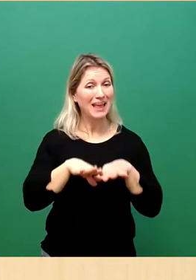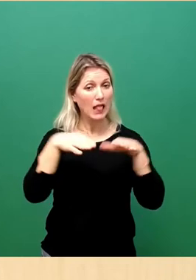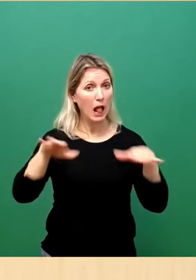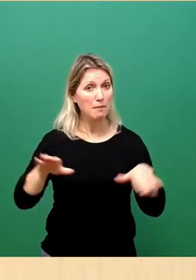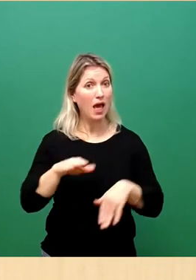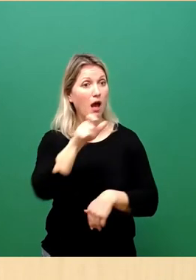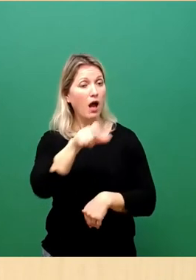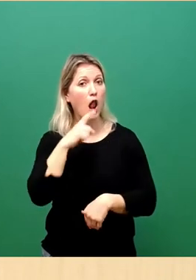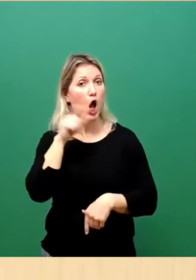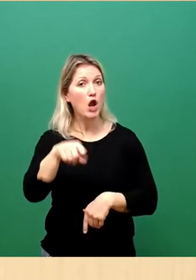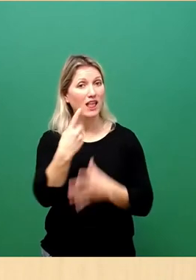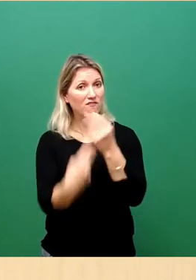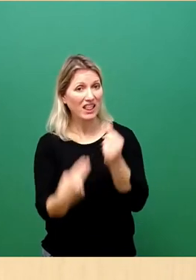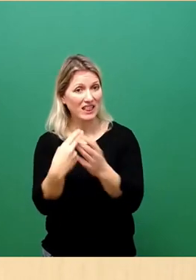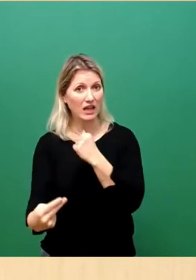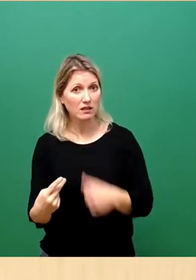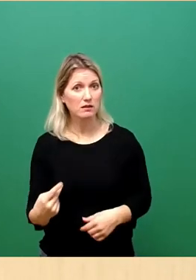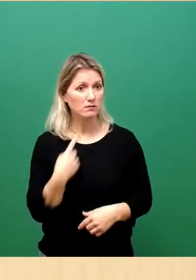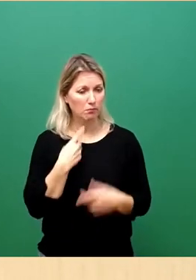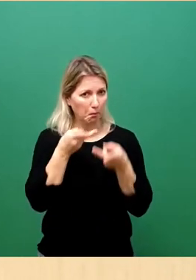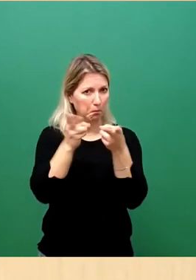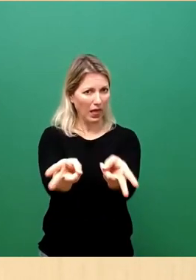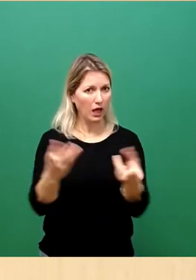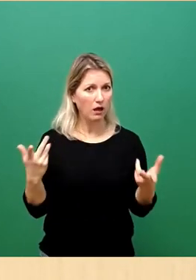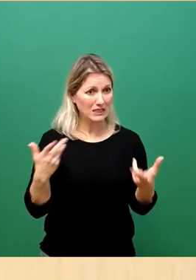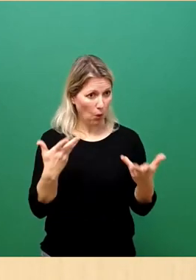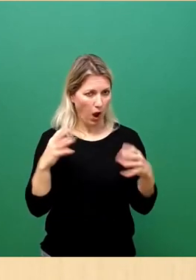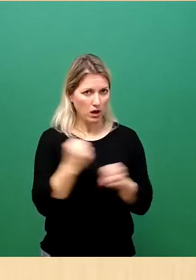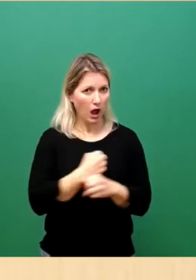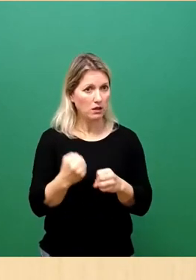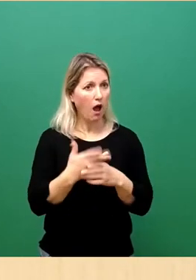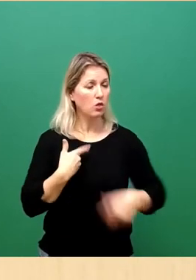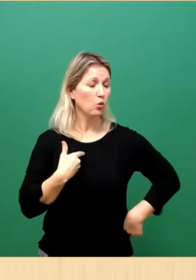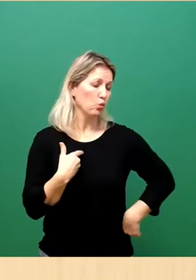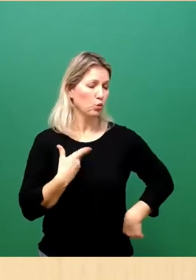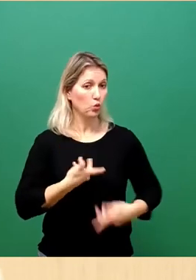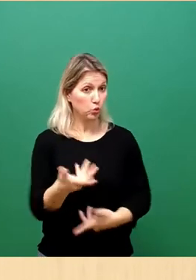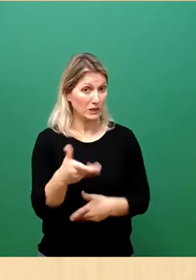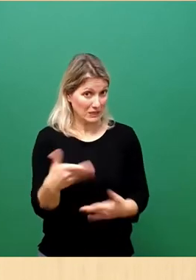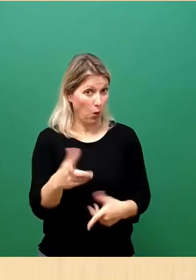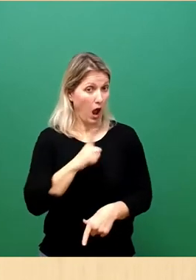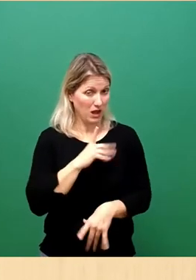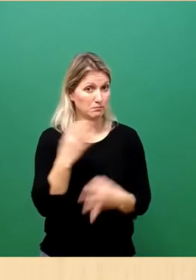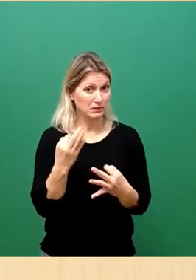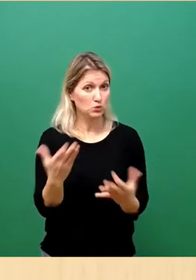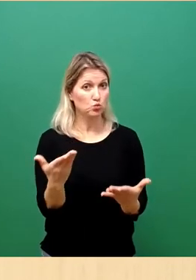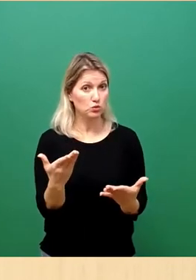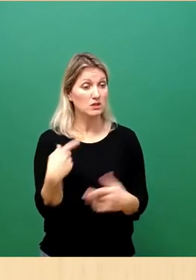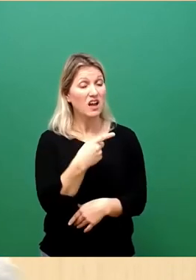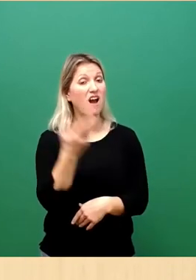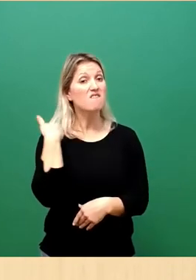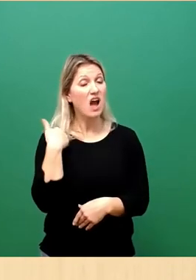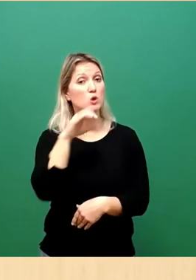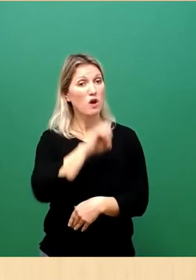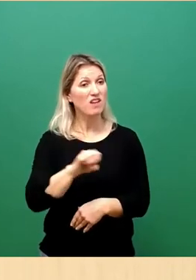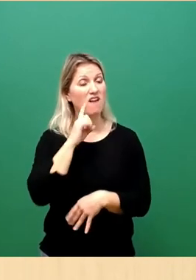verreggengelasst werden. Darum geht es nämlich letztendlich. Und sie hat eine Rettungsmission gemacht, die hieß Sophia, und